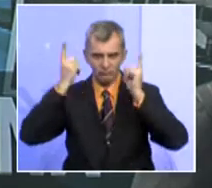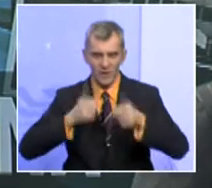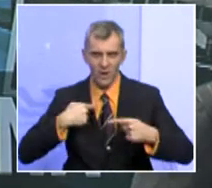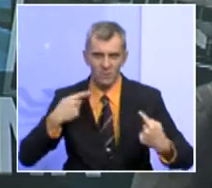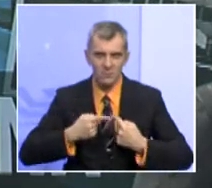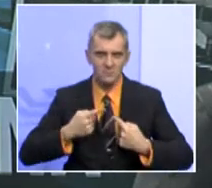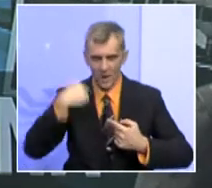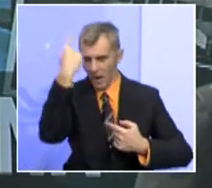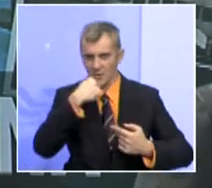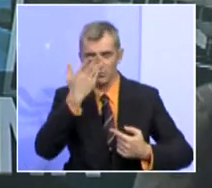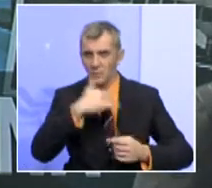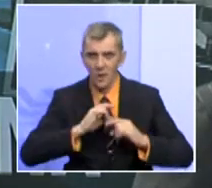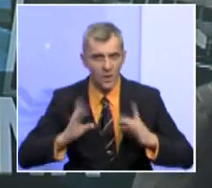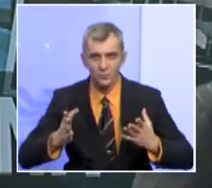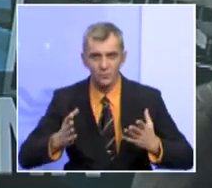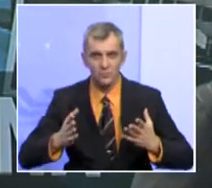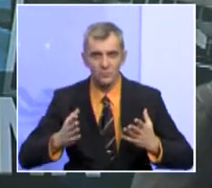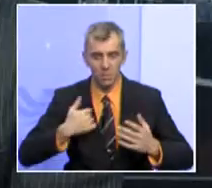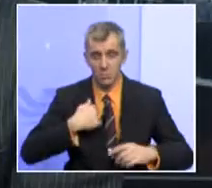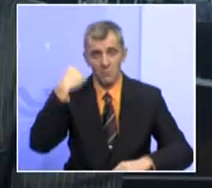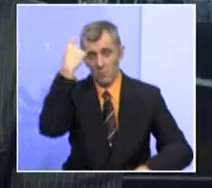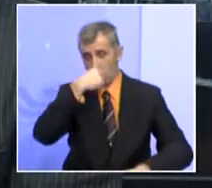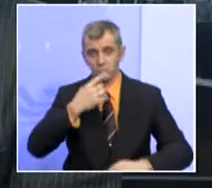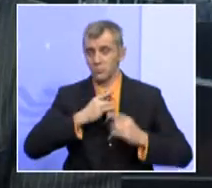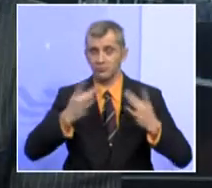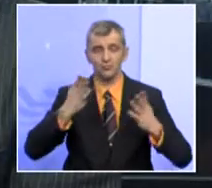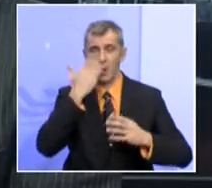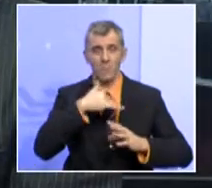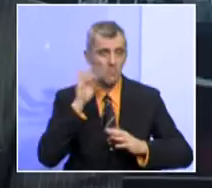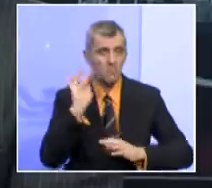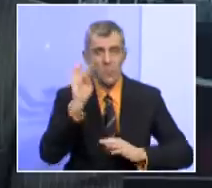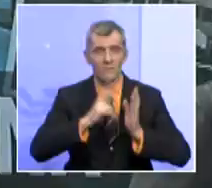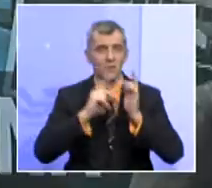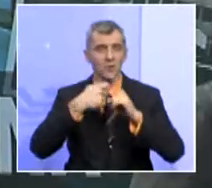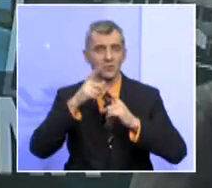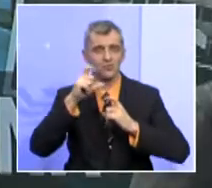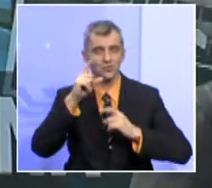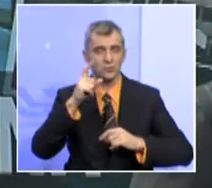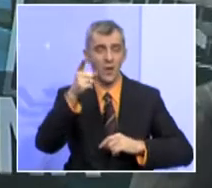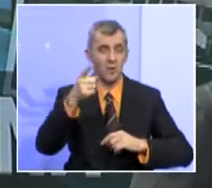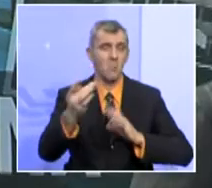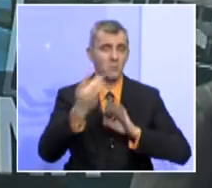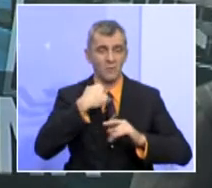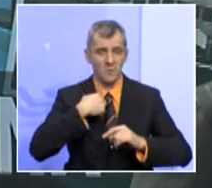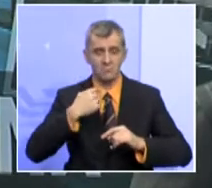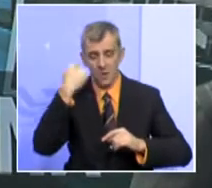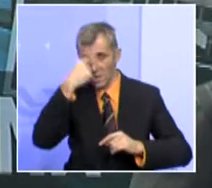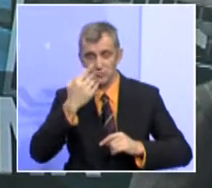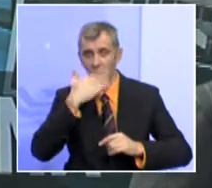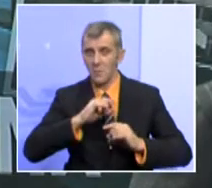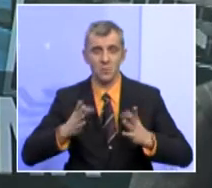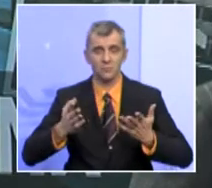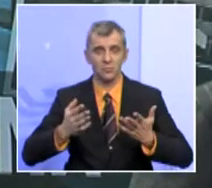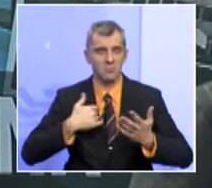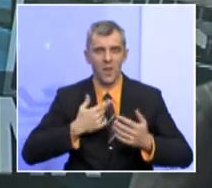Nema personalno ništa, ja osobno barem nemam ništa protiv gospodina Ješića, mislim da nema ni on personalno ništa protiv mene. I ne bih